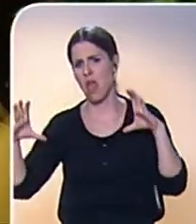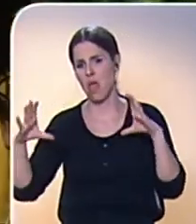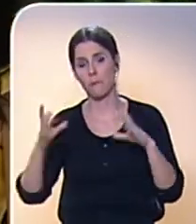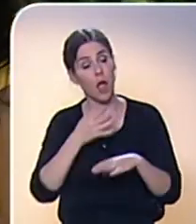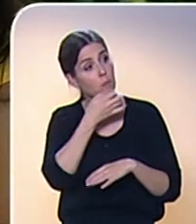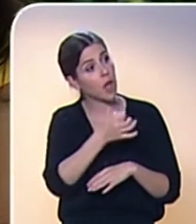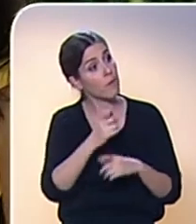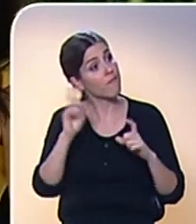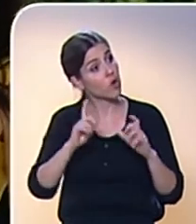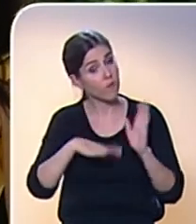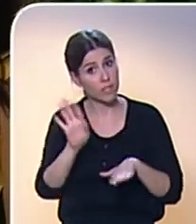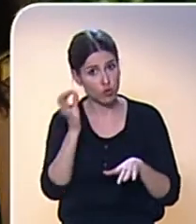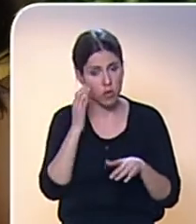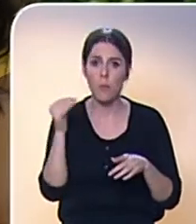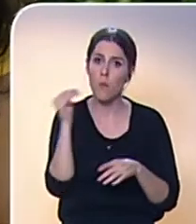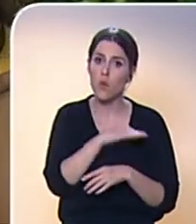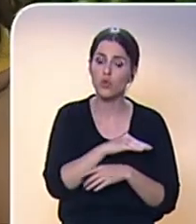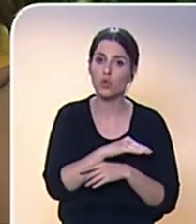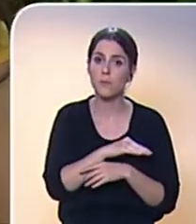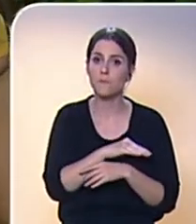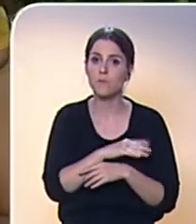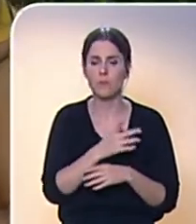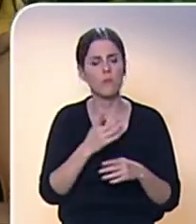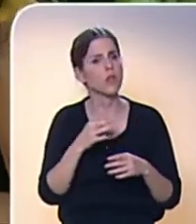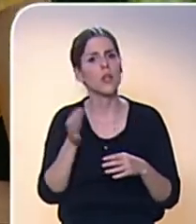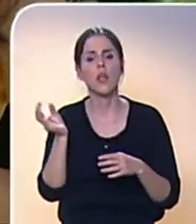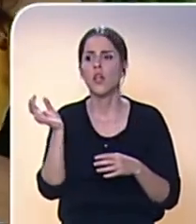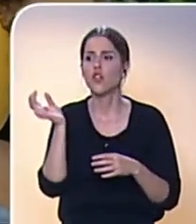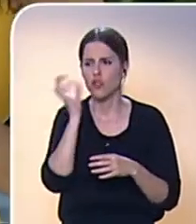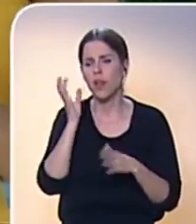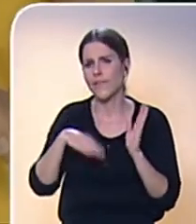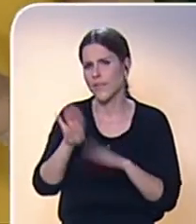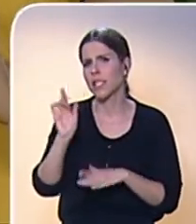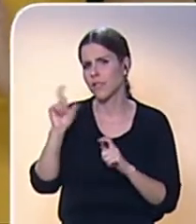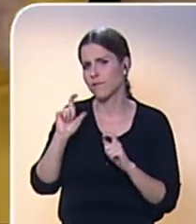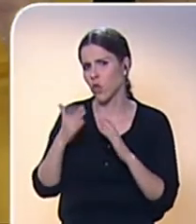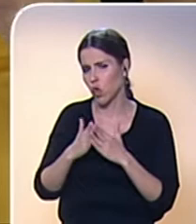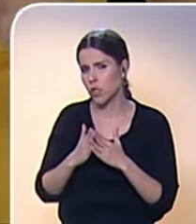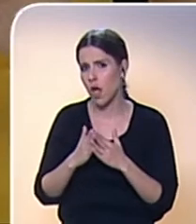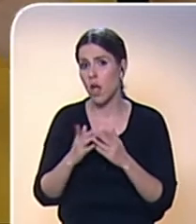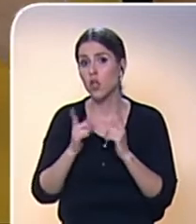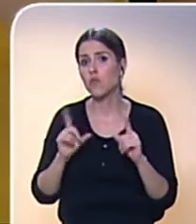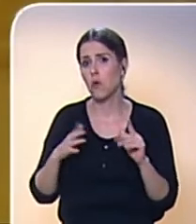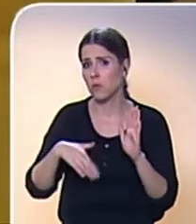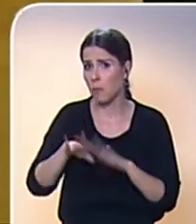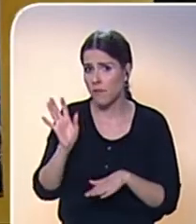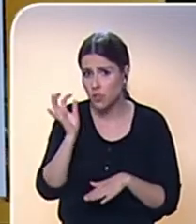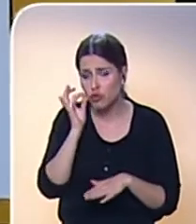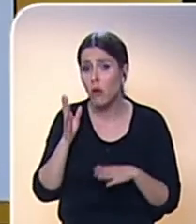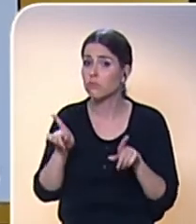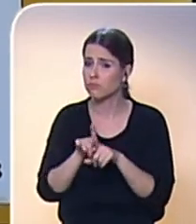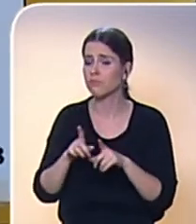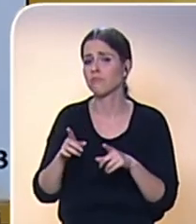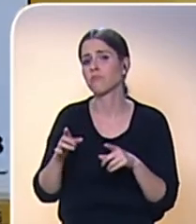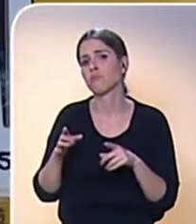nebo muži? Určitě dělají fotoknihy více ženy. Mají zřejmě na to více času a více trpělivosti než